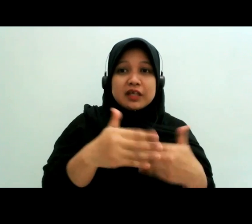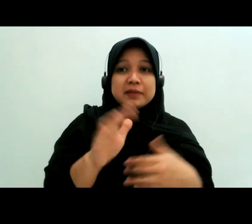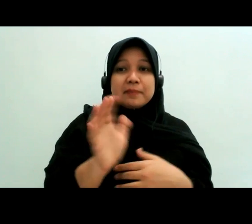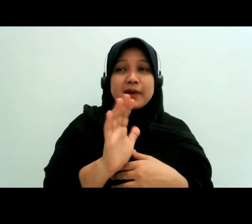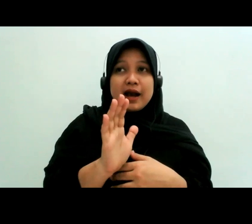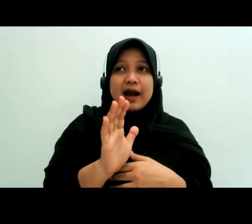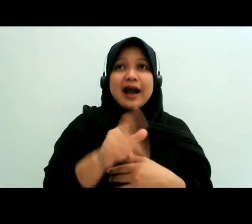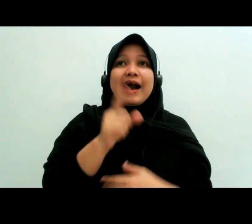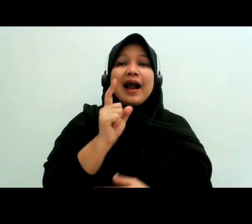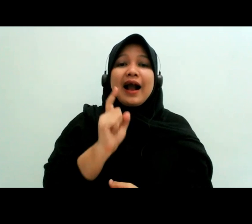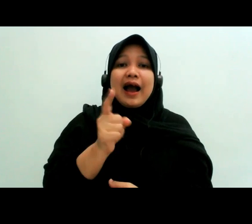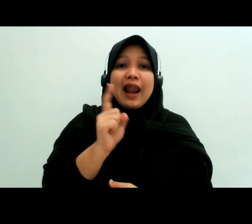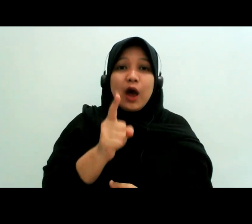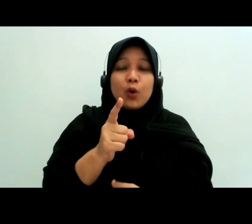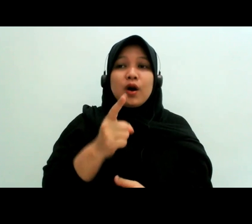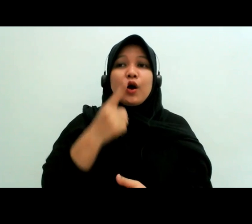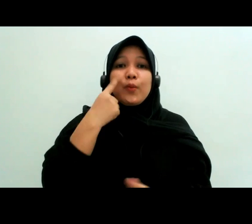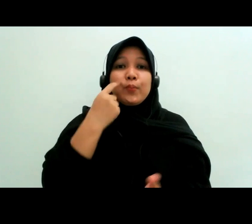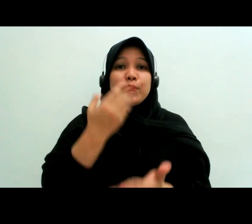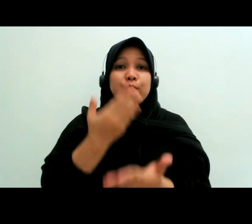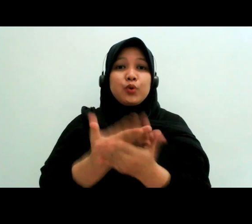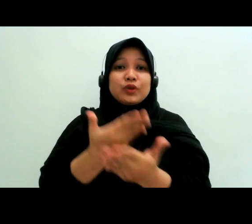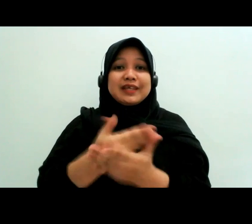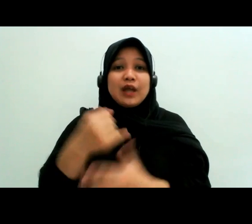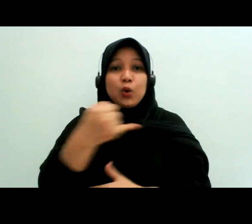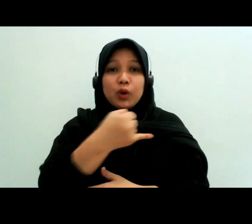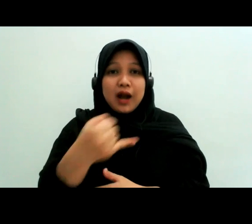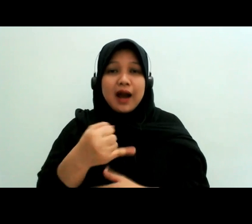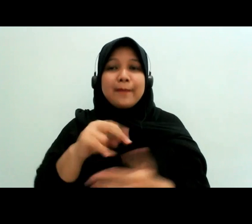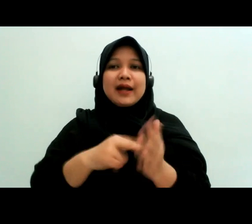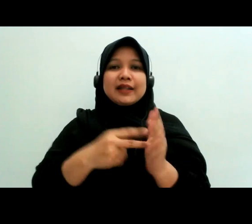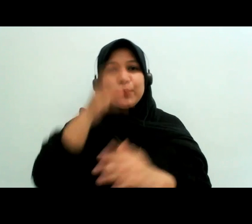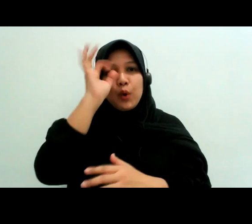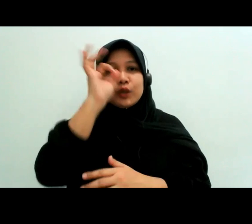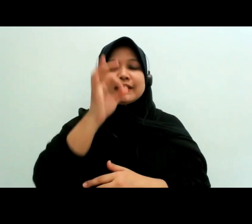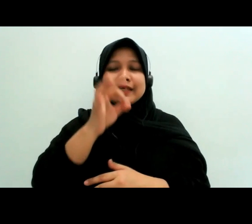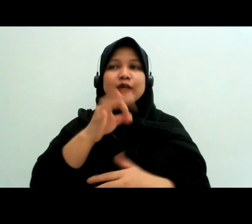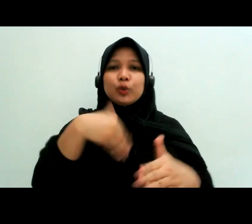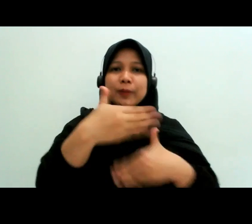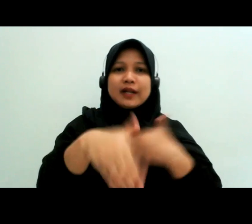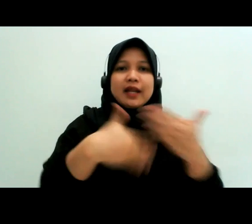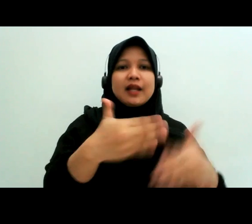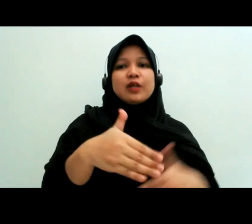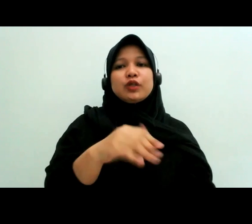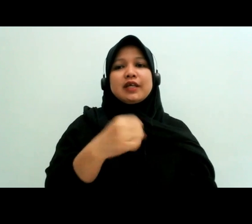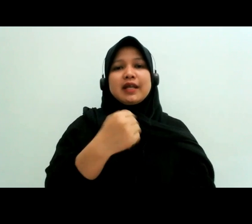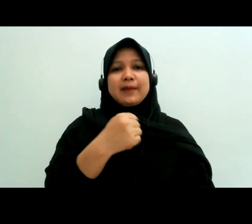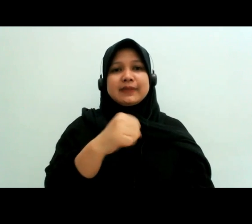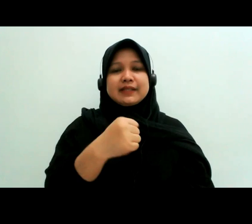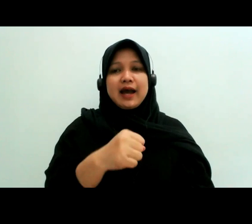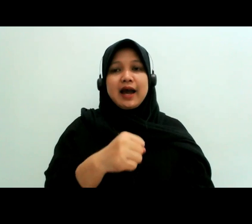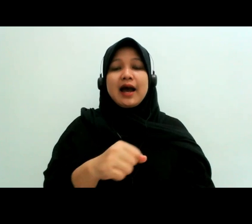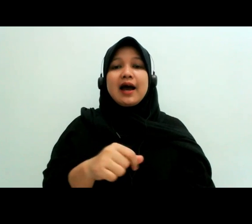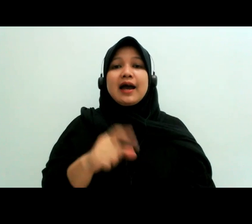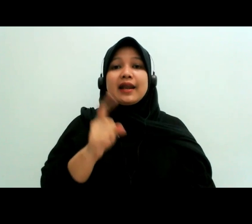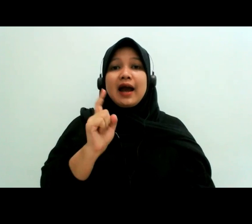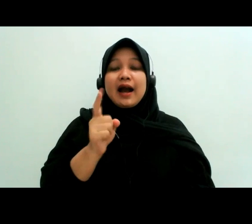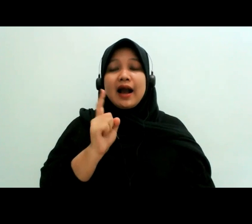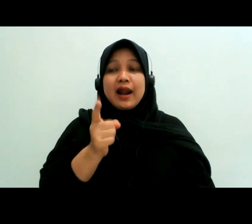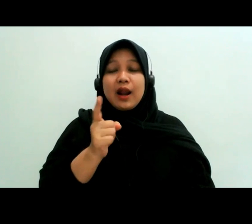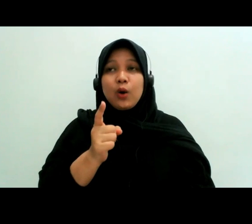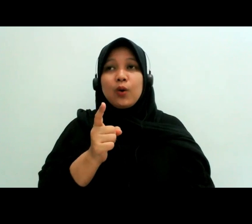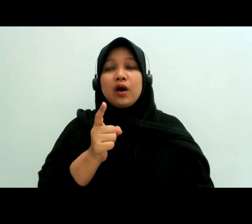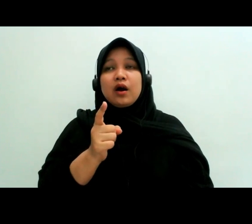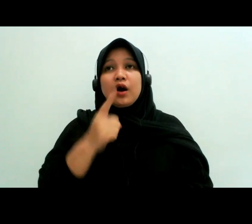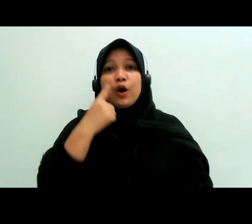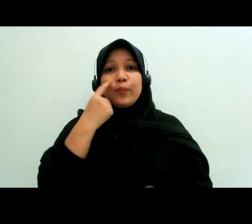bukti-buktinya kurang gitu ya kalau bukti-buktinya kurang terus ada hambatan dalam penyelesaian